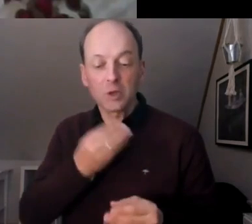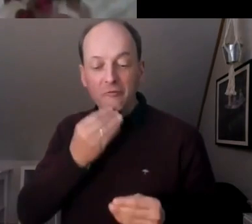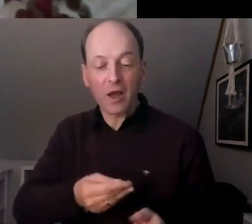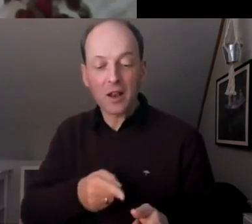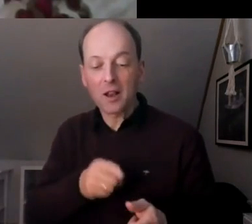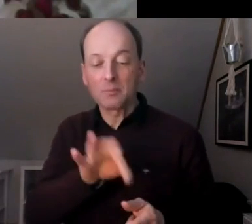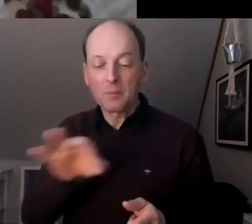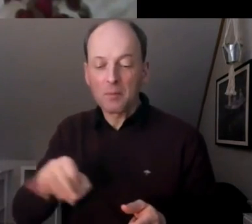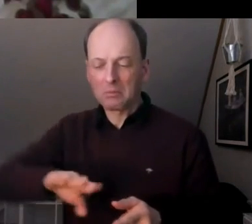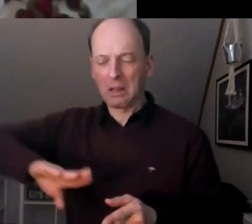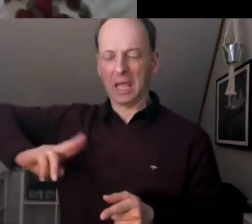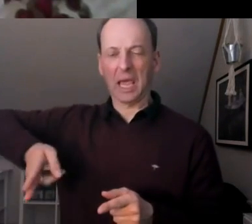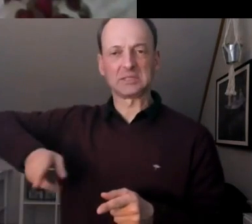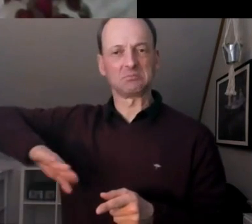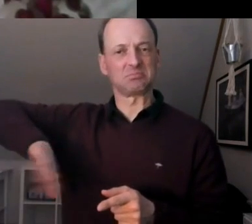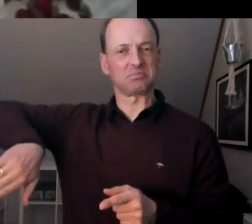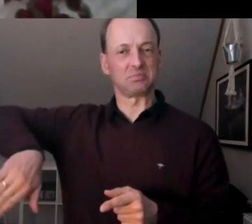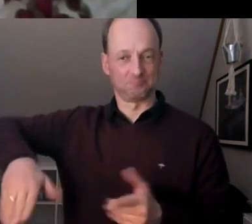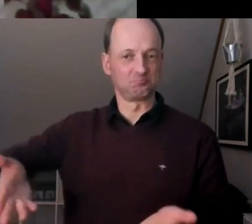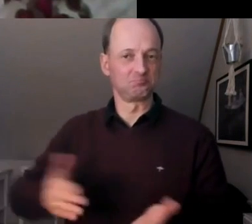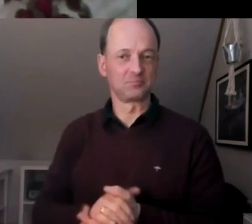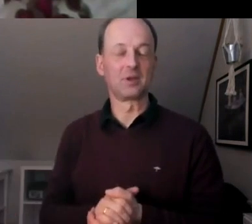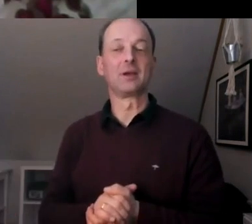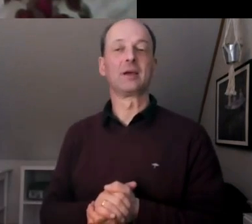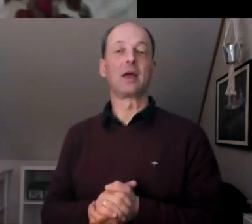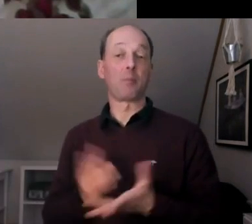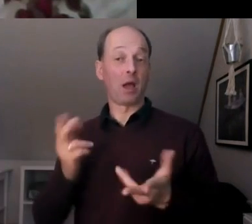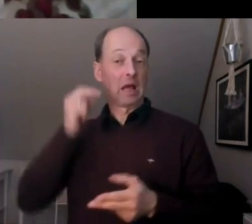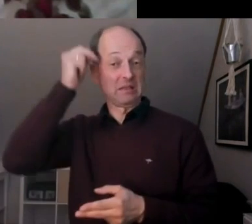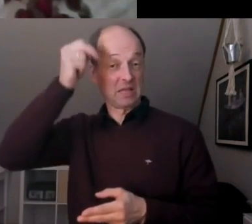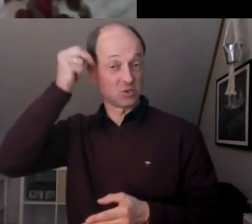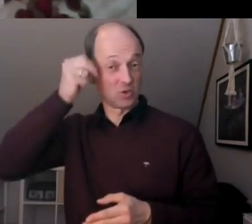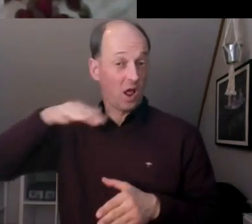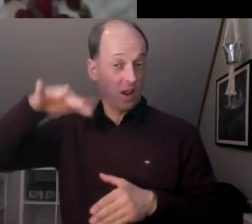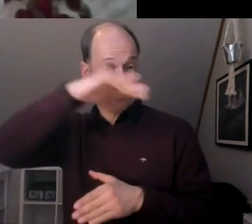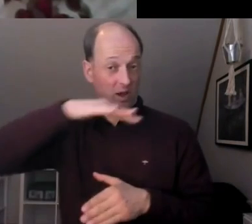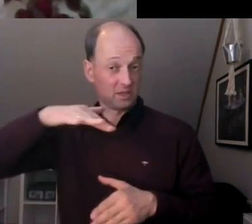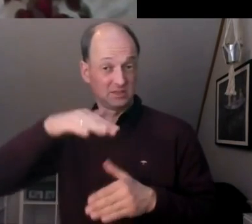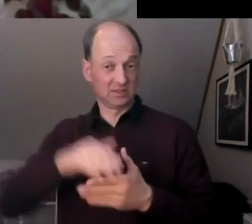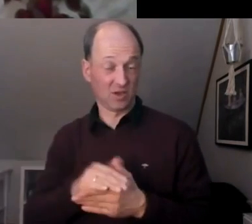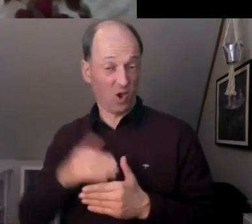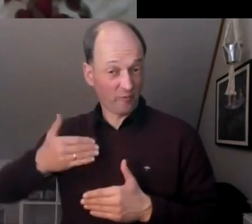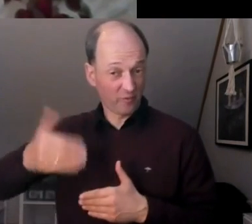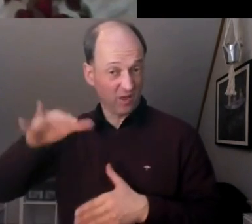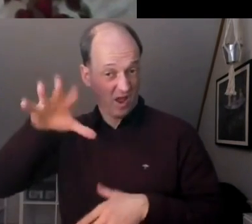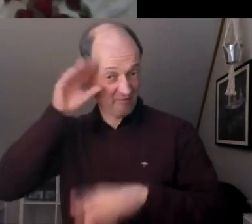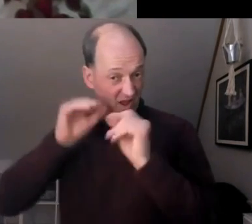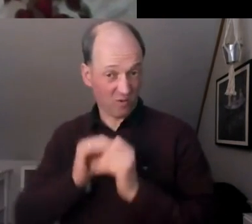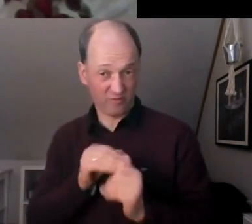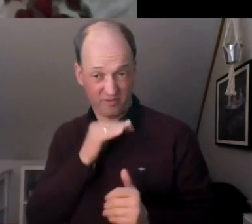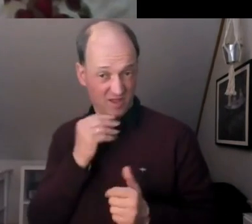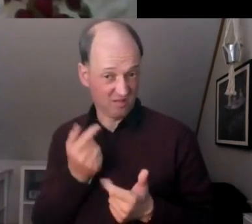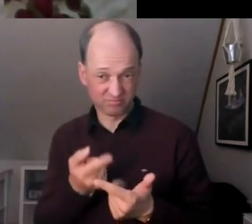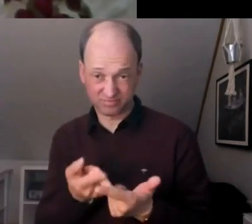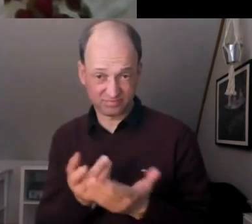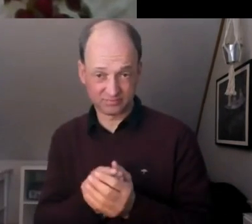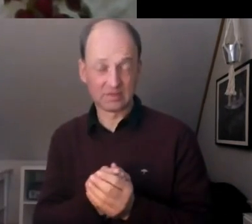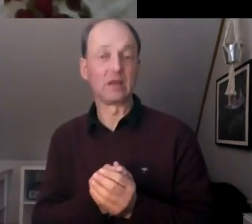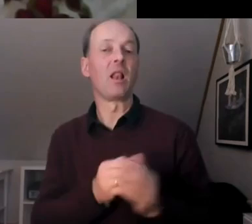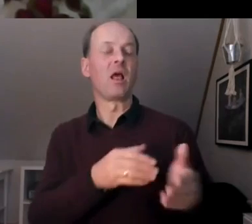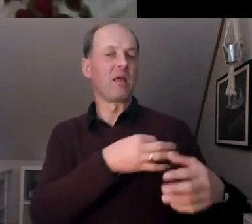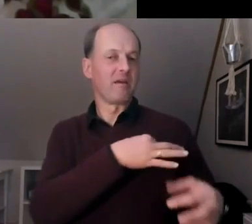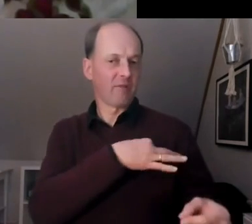diese Prozesse auf nationaler Ebene noch nicht so oft gegeben hat, jetzt in Frankreich, in Irland und in Großbritannien. Aber